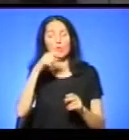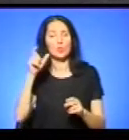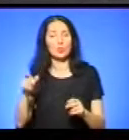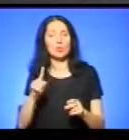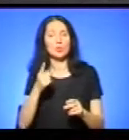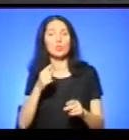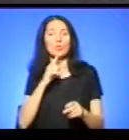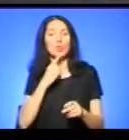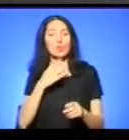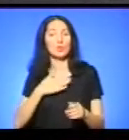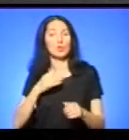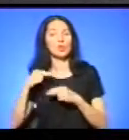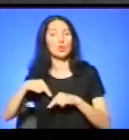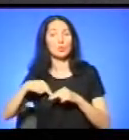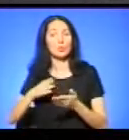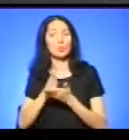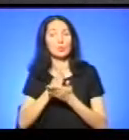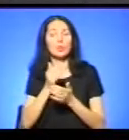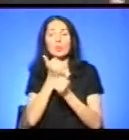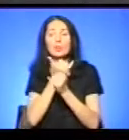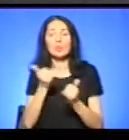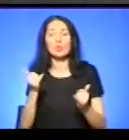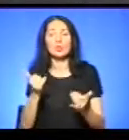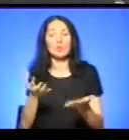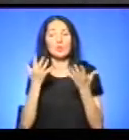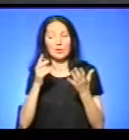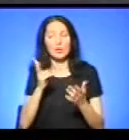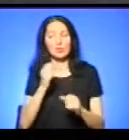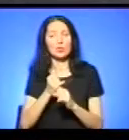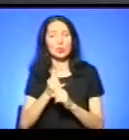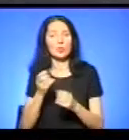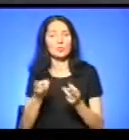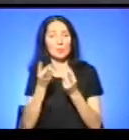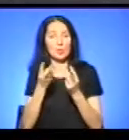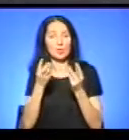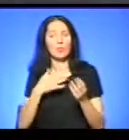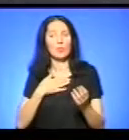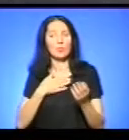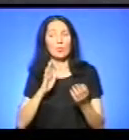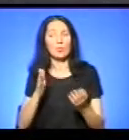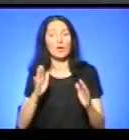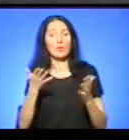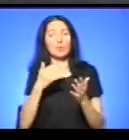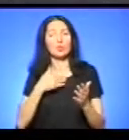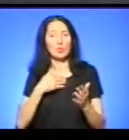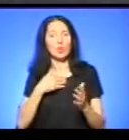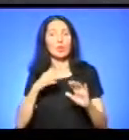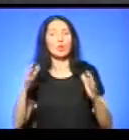роботи, служби, що неможливо встановити. Навіть бувають такі випадки, що ми ловимо людину, ми йому просто пред'являємо, що він це запливе.